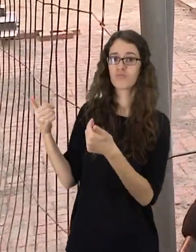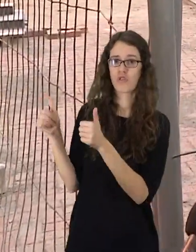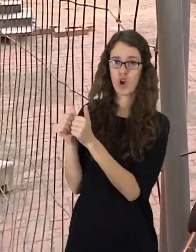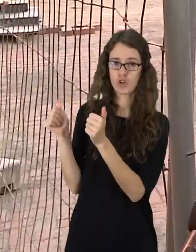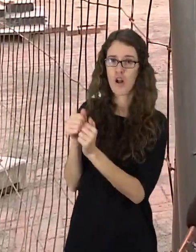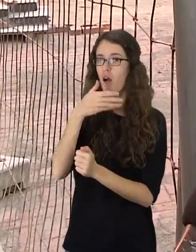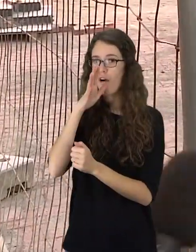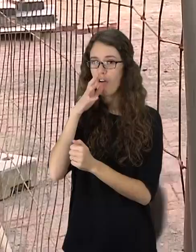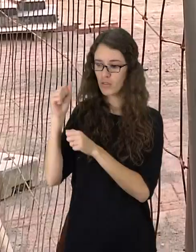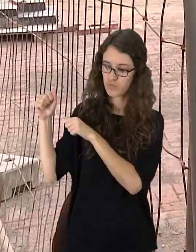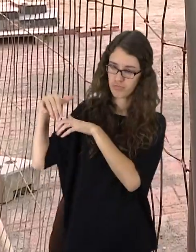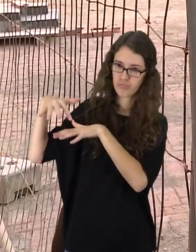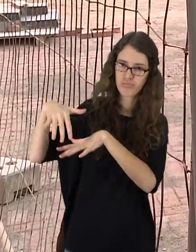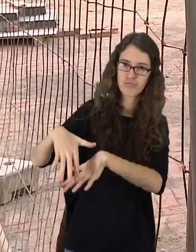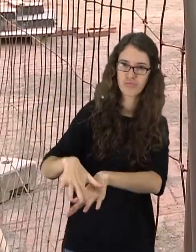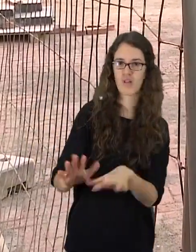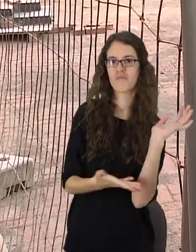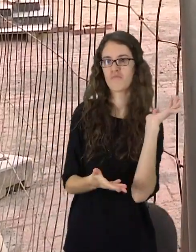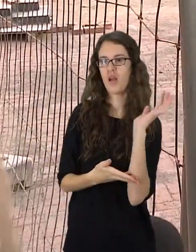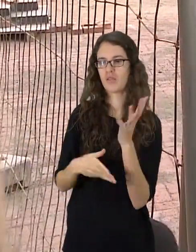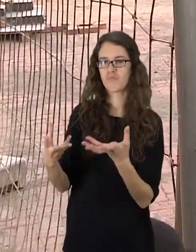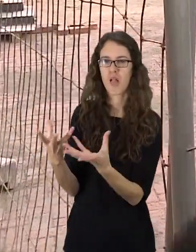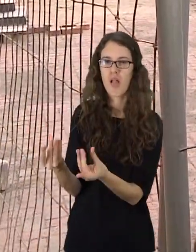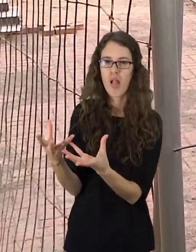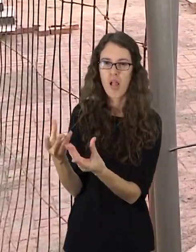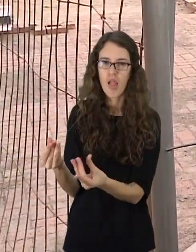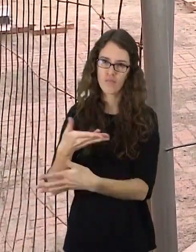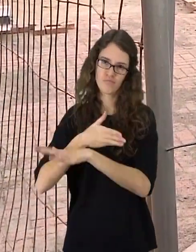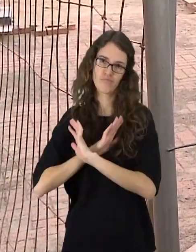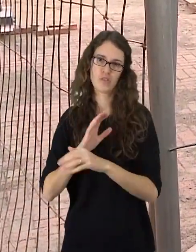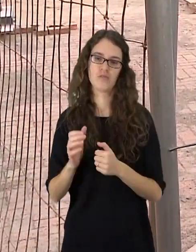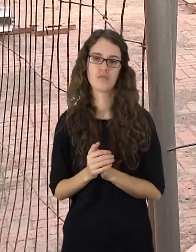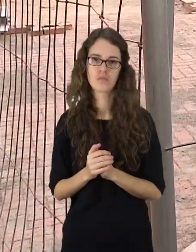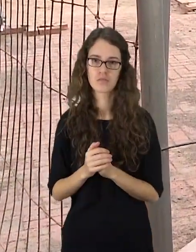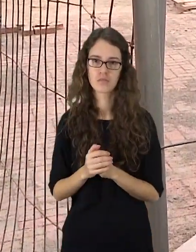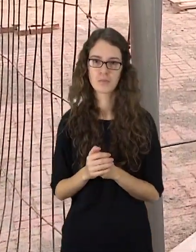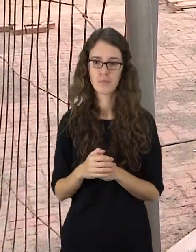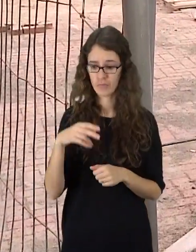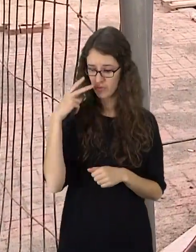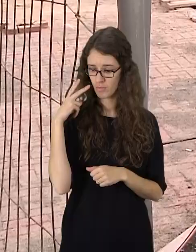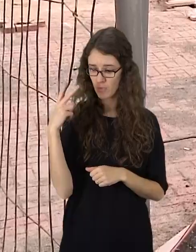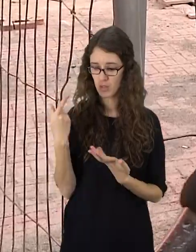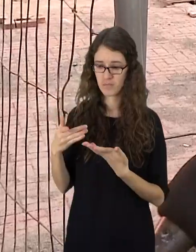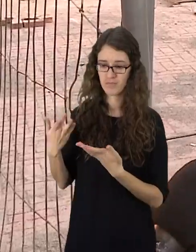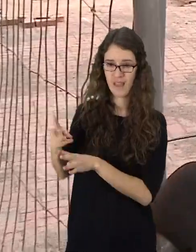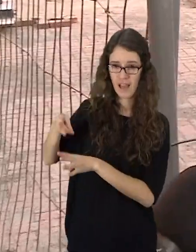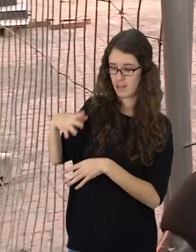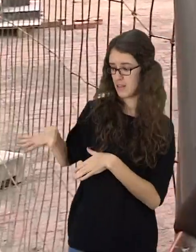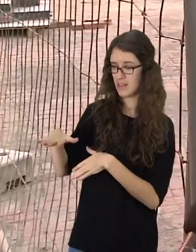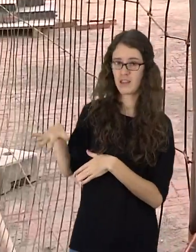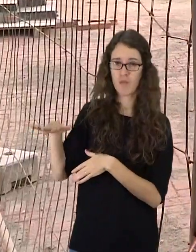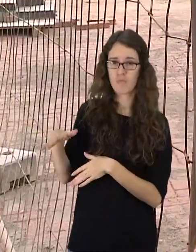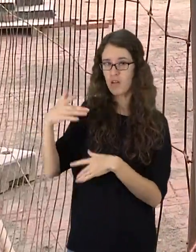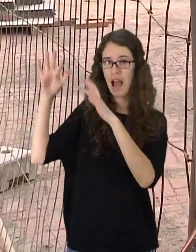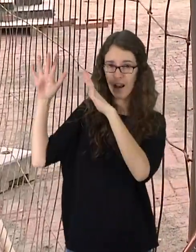darosi. Sakot, gal ne išgventi dėl techninio tokių sprendimo? Ne, tai kad vando. Nėra, kieme nėra